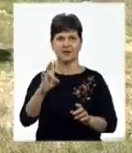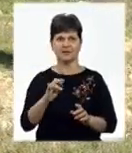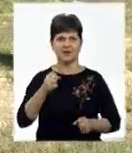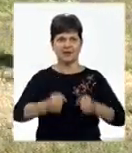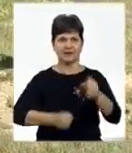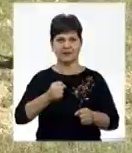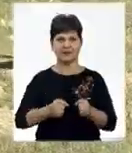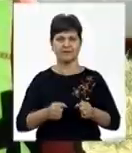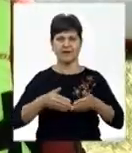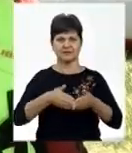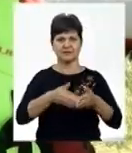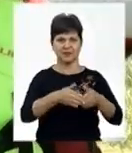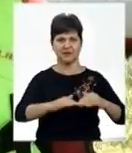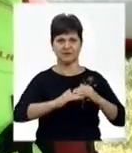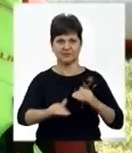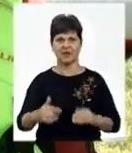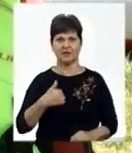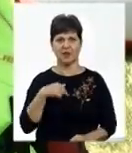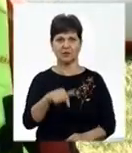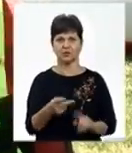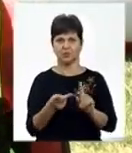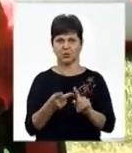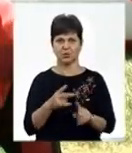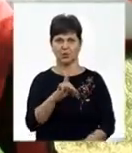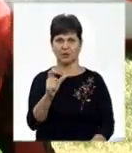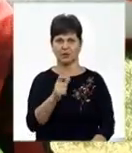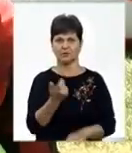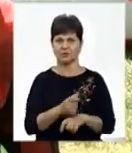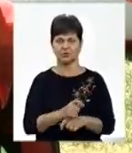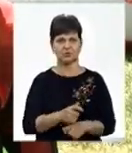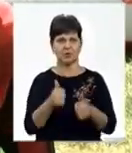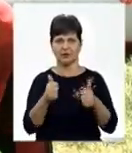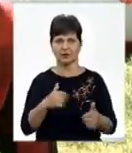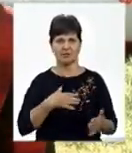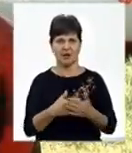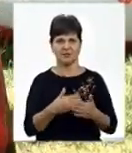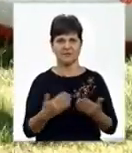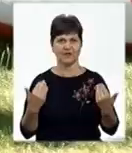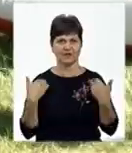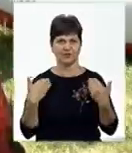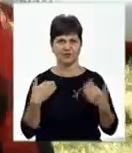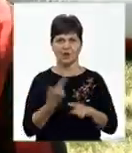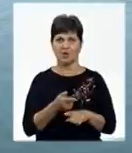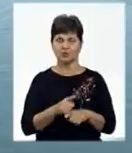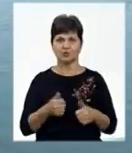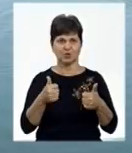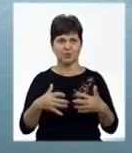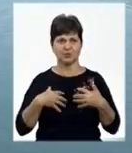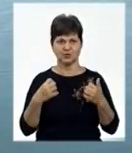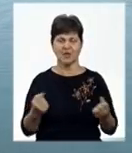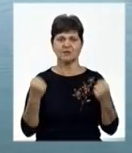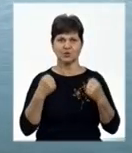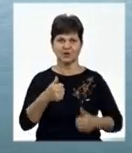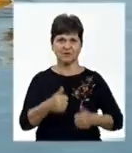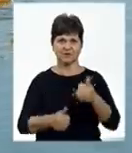дибах, сплав на катамарані. Це другий раз, дуже класно, активний відпочинок, це добре для здоров'я. Спортивні